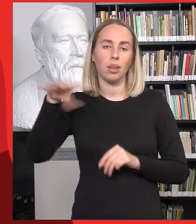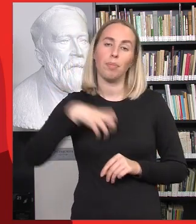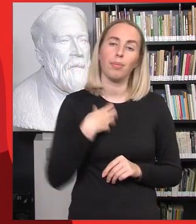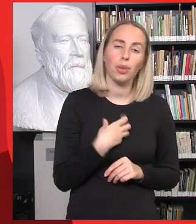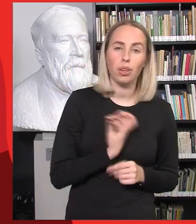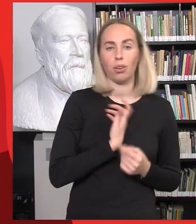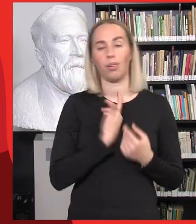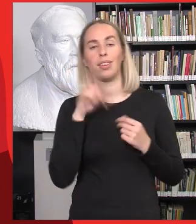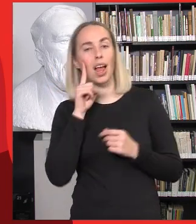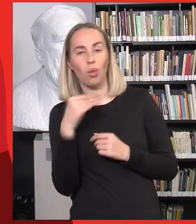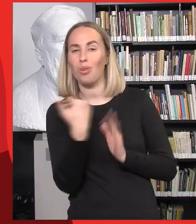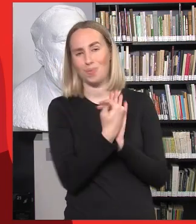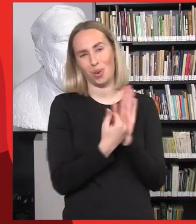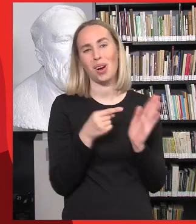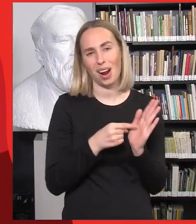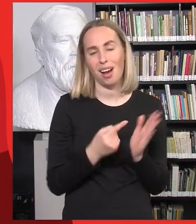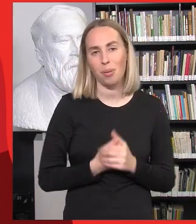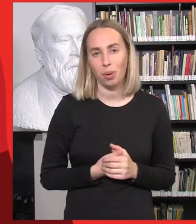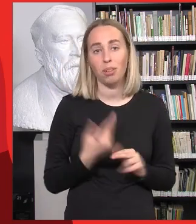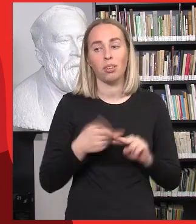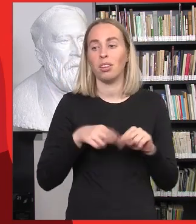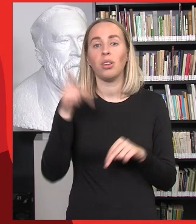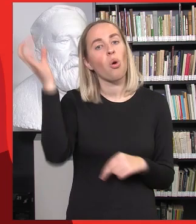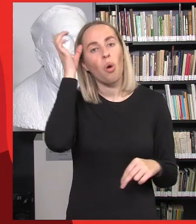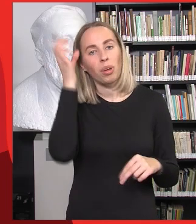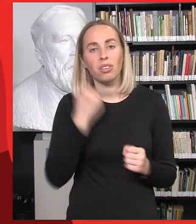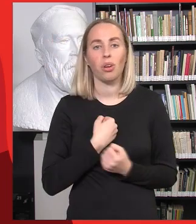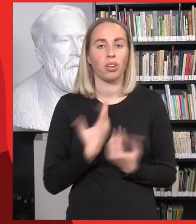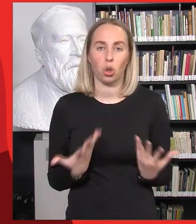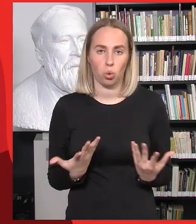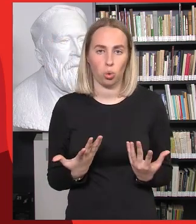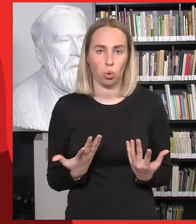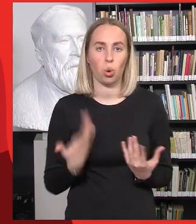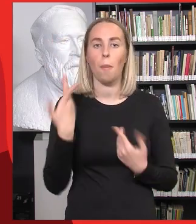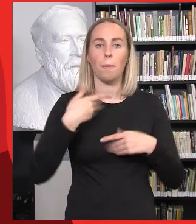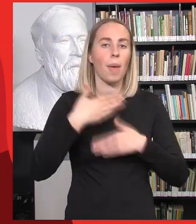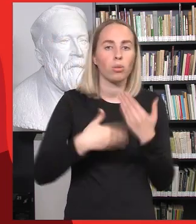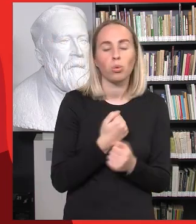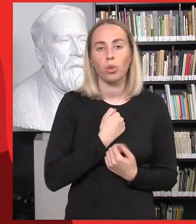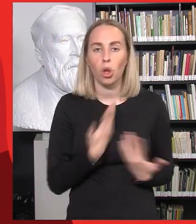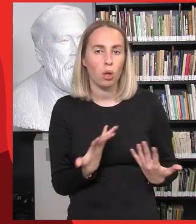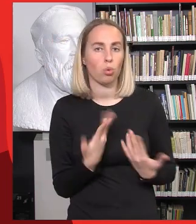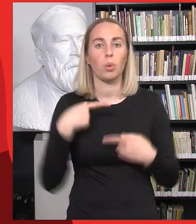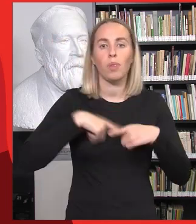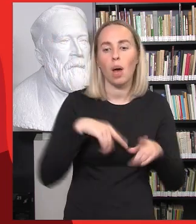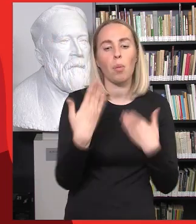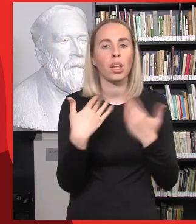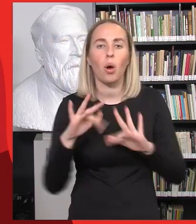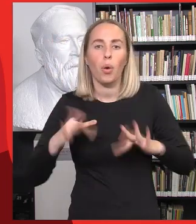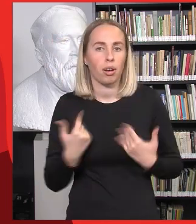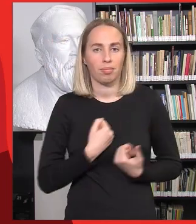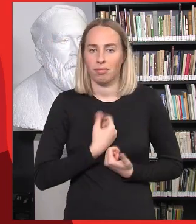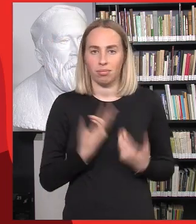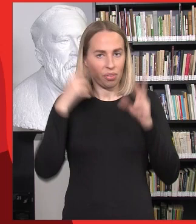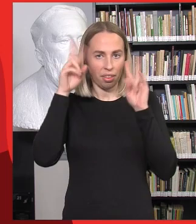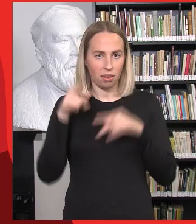tų programų, todėl kad neturi kompetencijų tam, neturi metodų, neturi priemonių, kaip apie tai kalbėtis. Ir vat